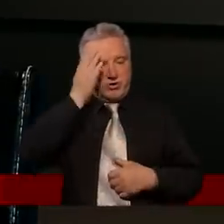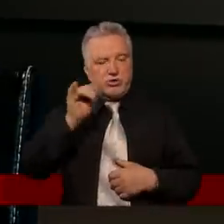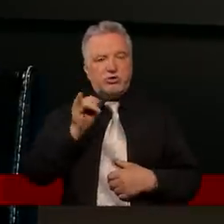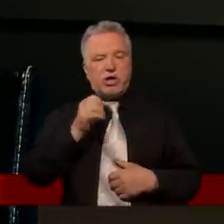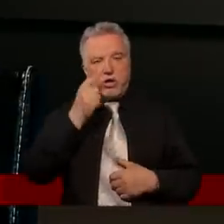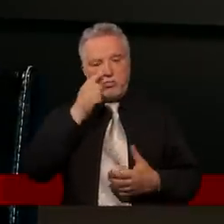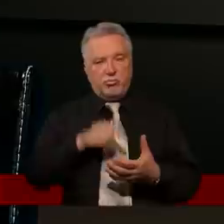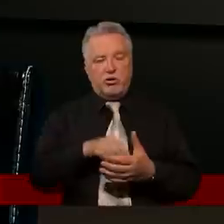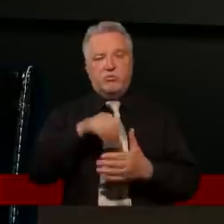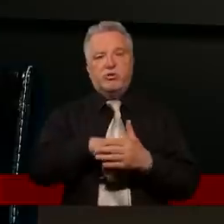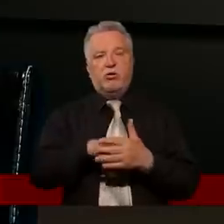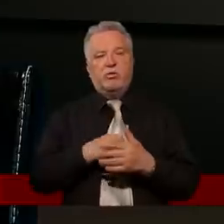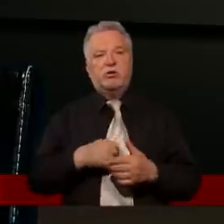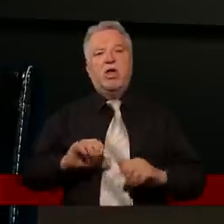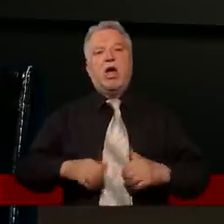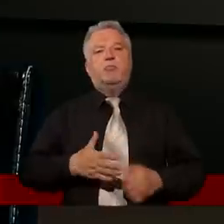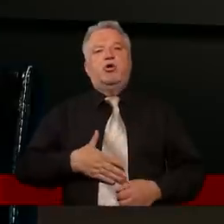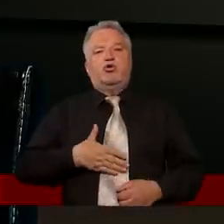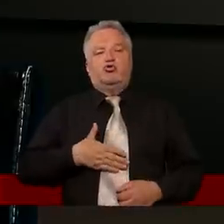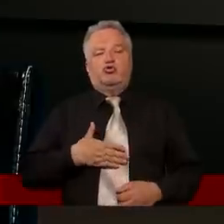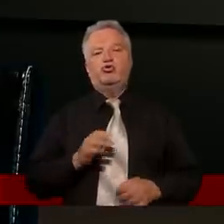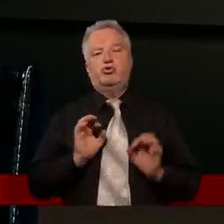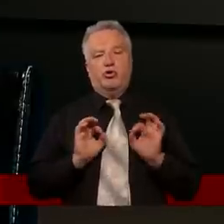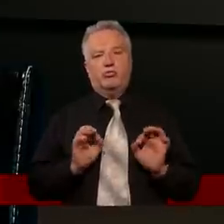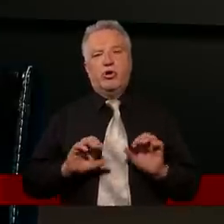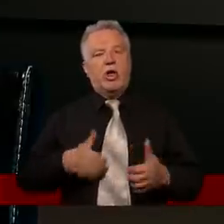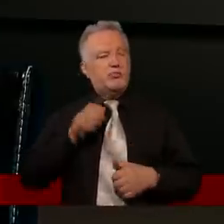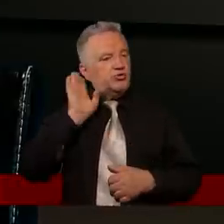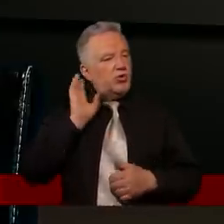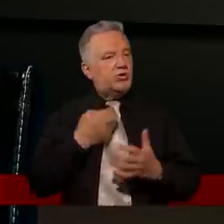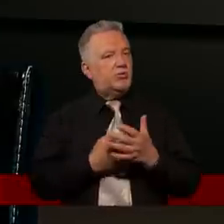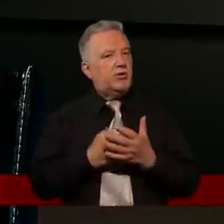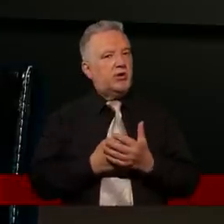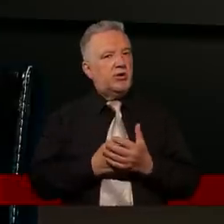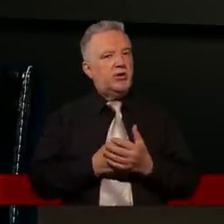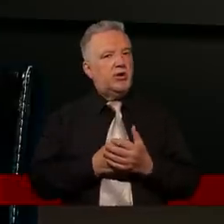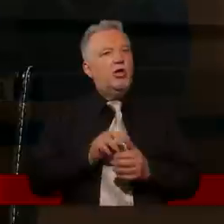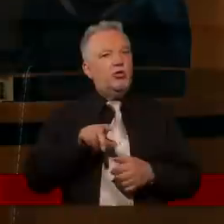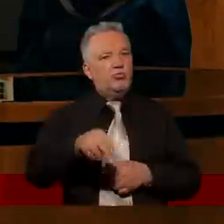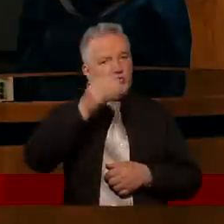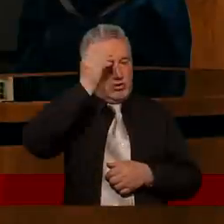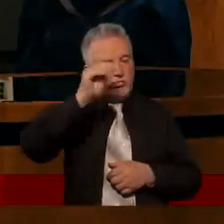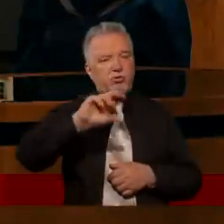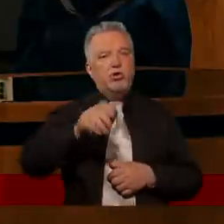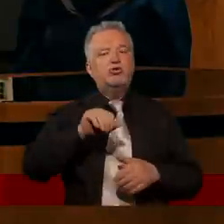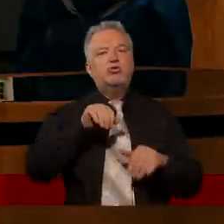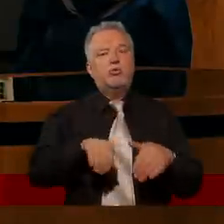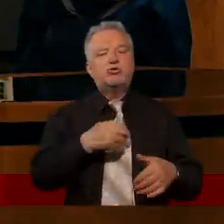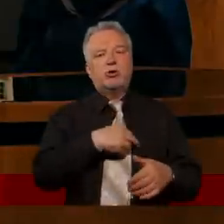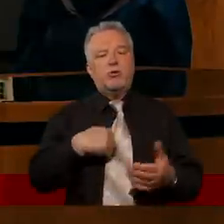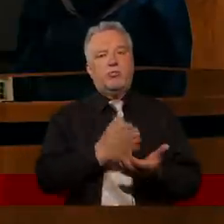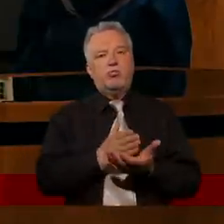I żeby się poczuć komfortowo? I żeby jednak słuchać słów z Ewangelii, żeby pójść i napomnieć? Co może nam w tym pomóc?